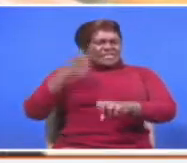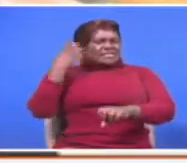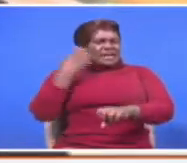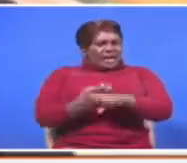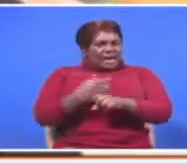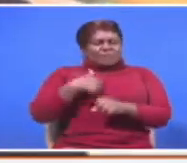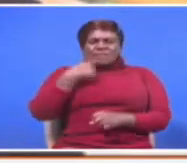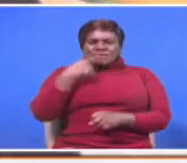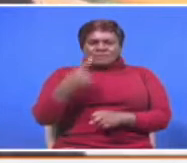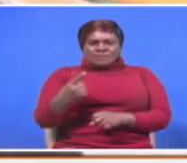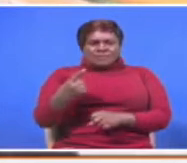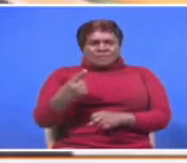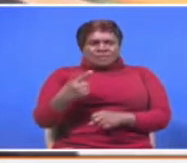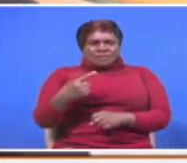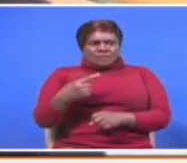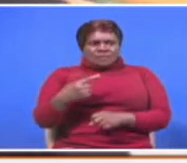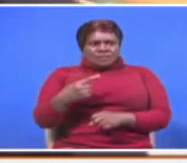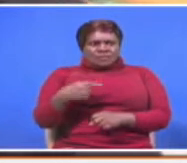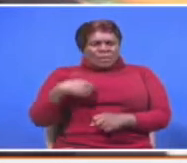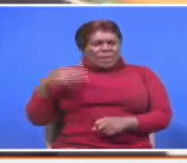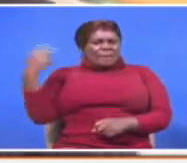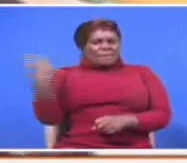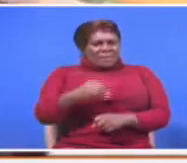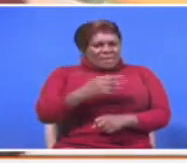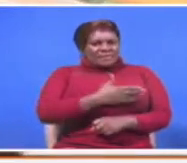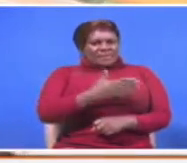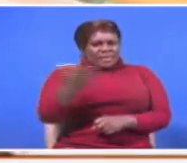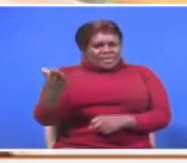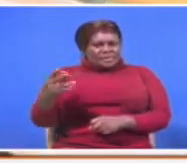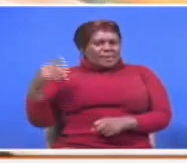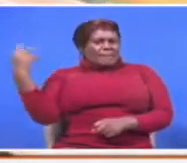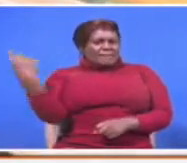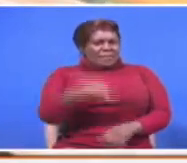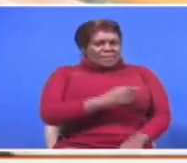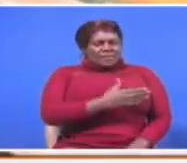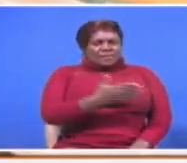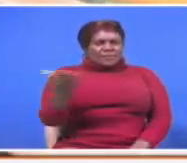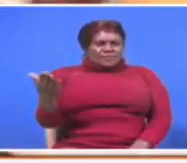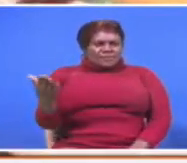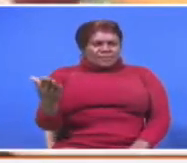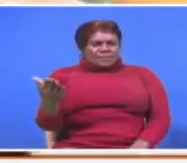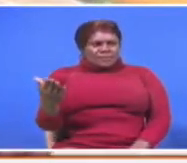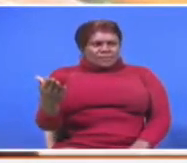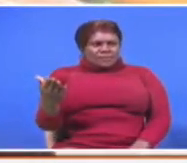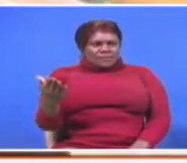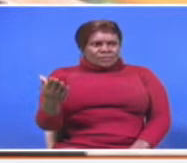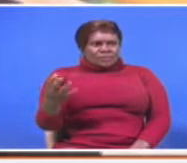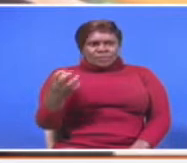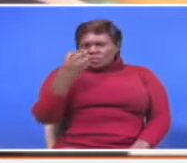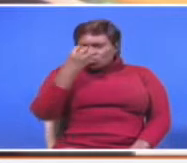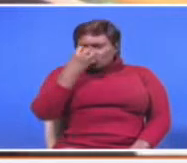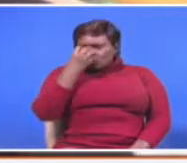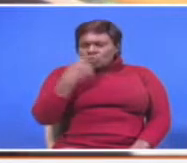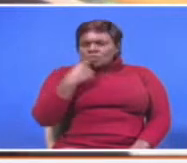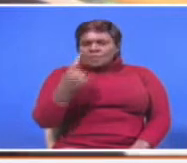tuto wanyorosha, tuto wanyorosha to the world to Mr. Ruto.